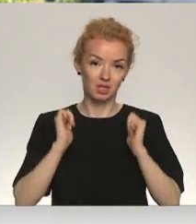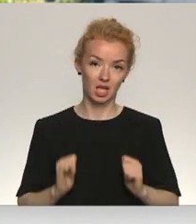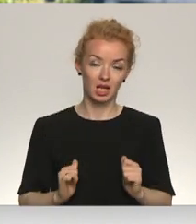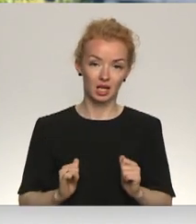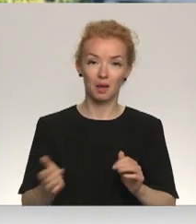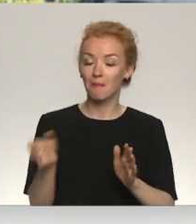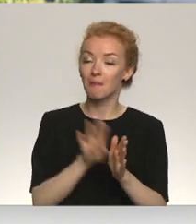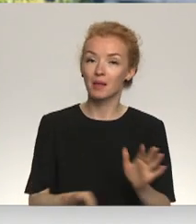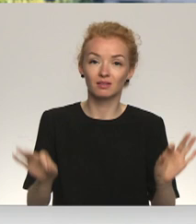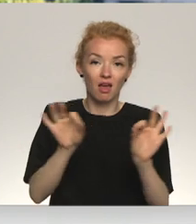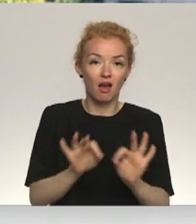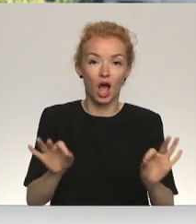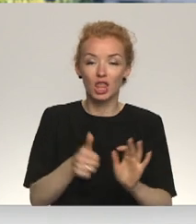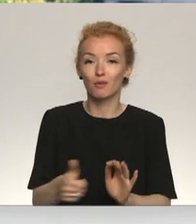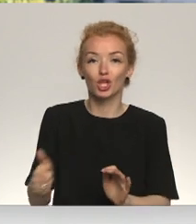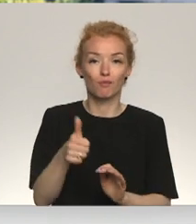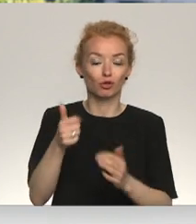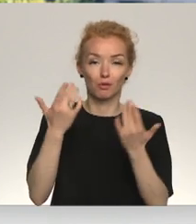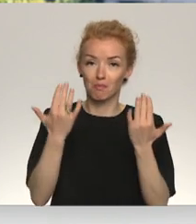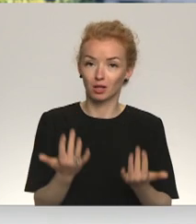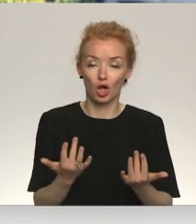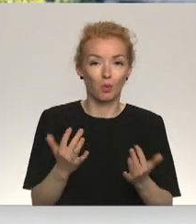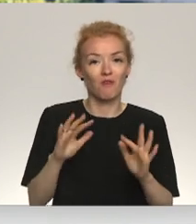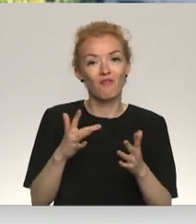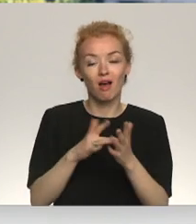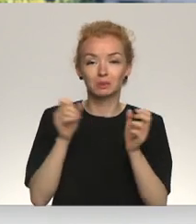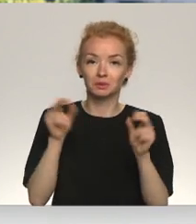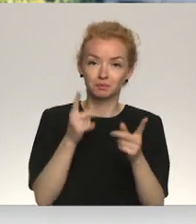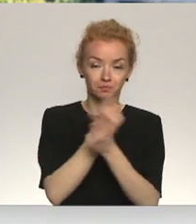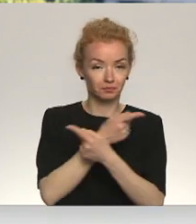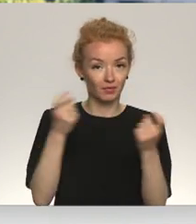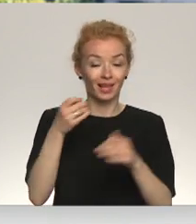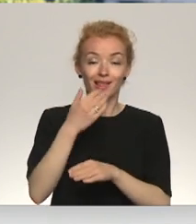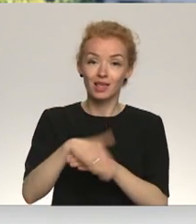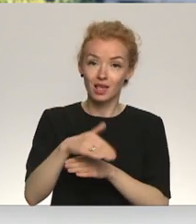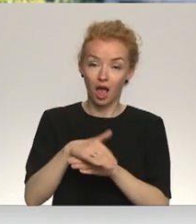mierīgi, bez kādiem īpašiem pasākumiem vai akcijām ielās.